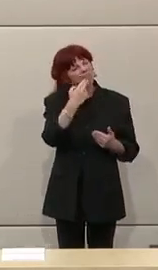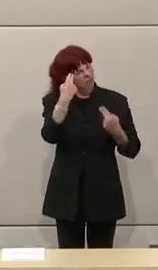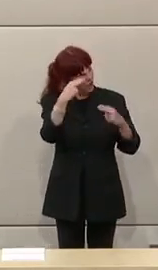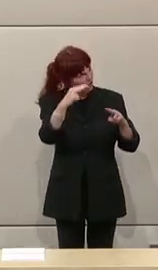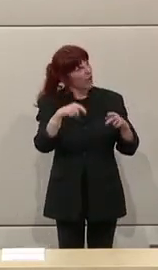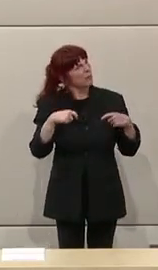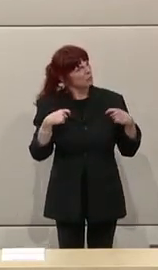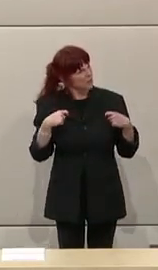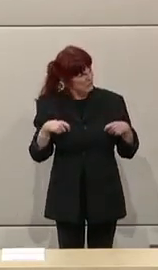sei aber sehr wohl zu führen.